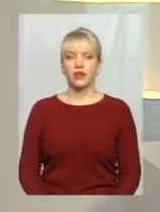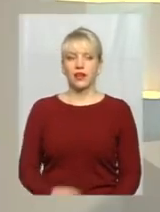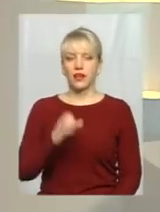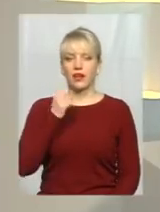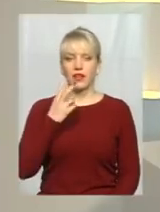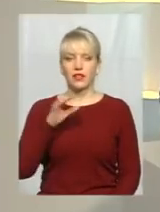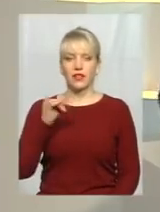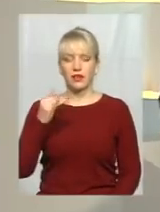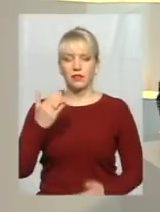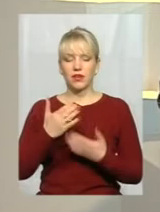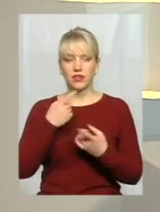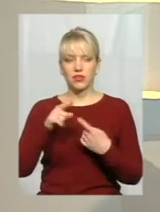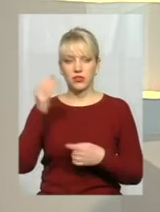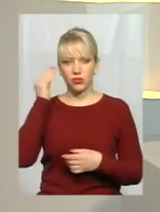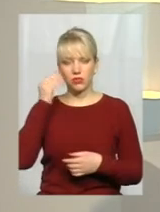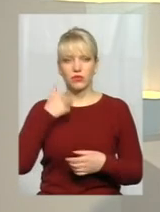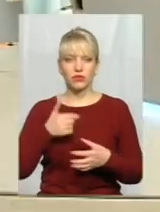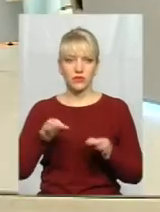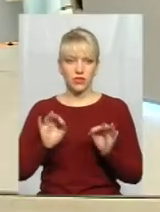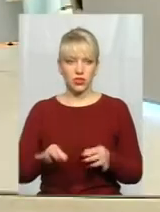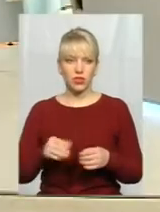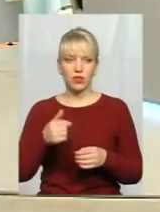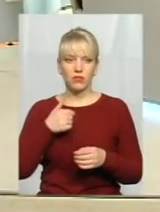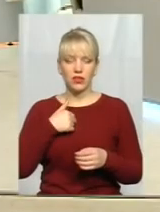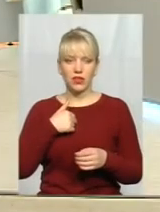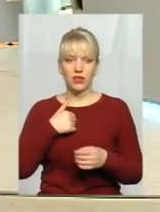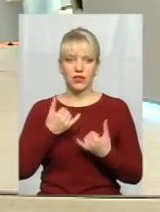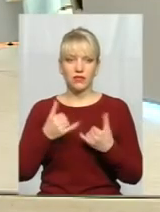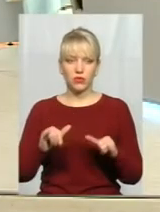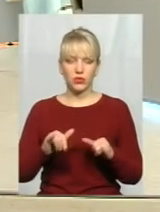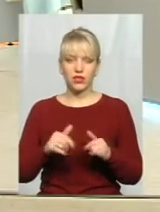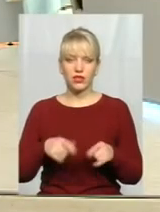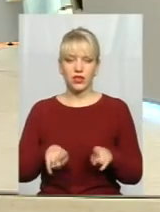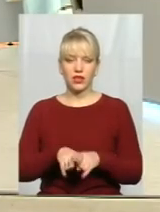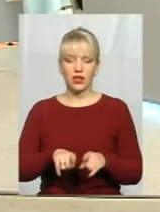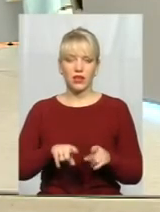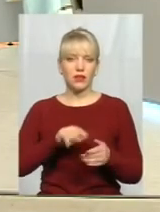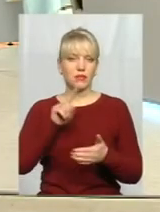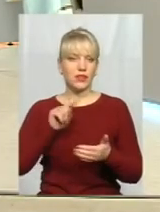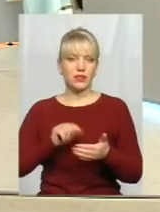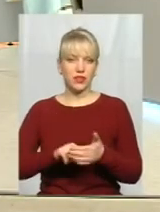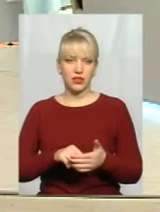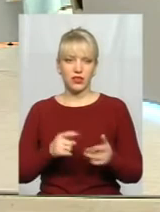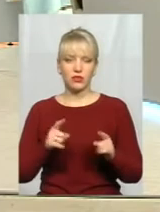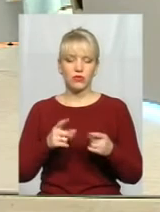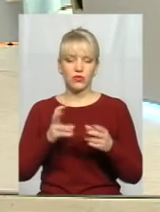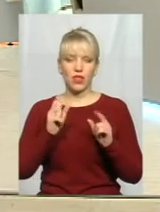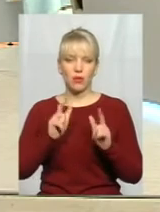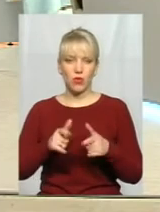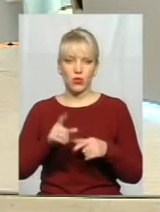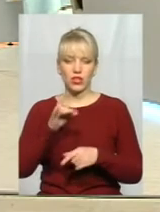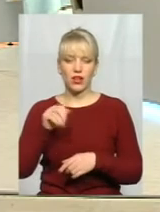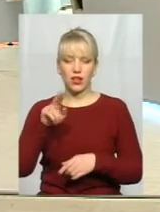що ви маєте іншу думку цього. Ну, звичайно, мене, в принципі, дивує така постановка питання, тому що, дійсно, на погоджувальній раді